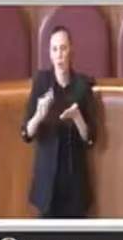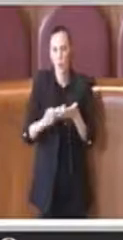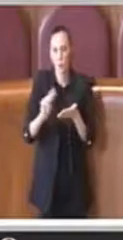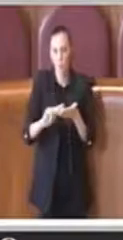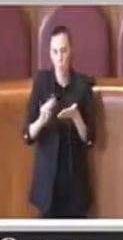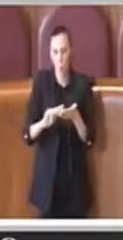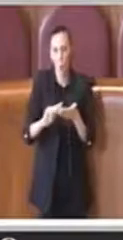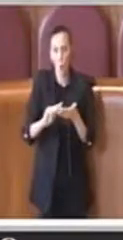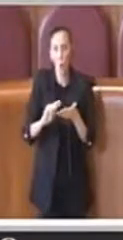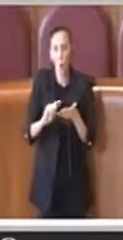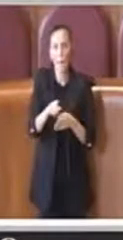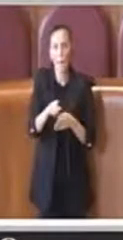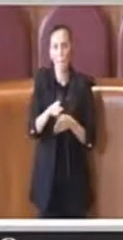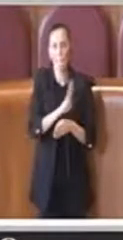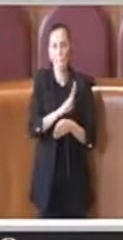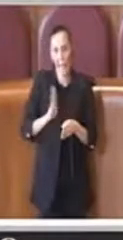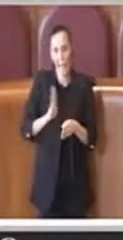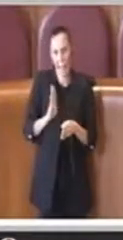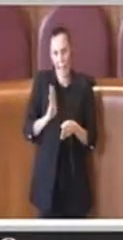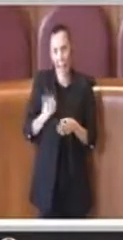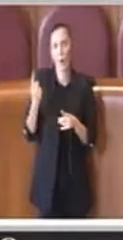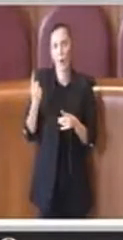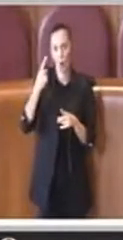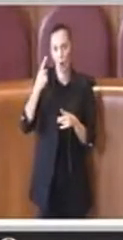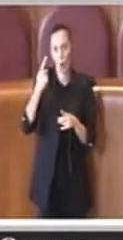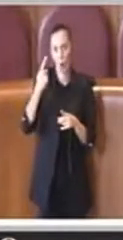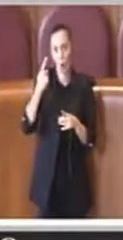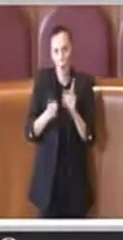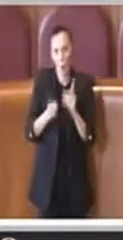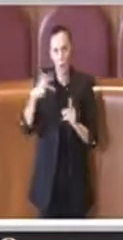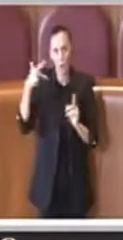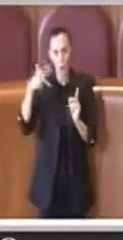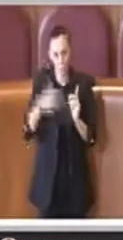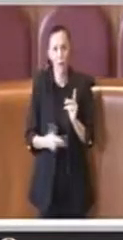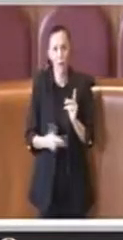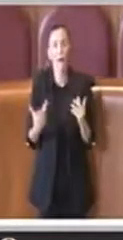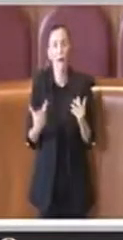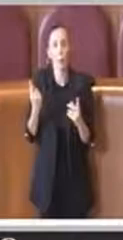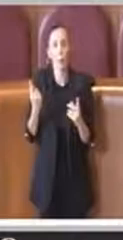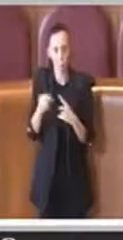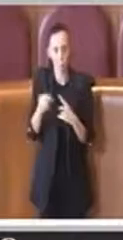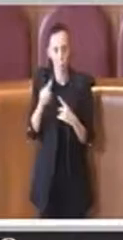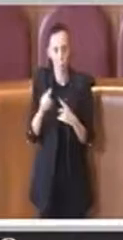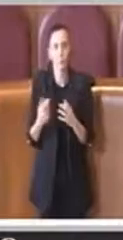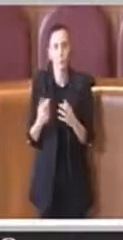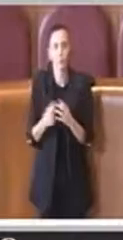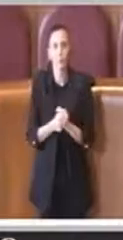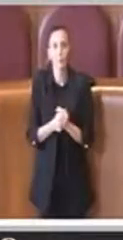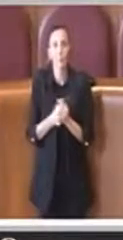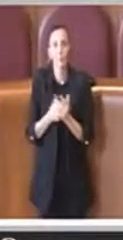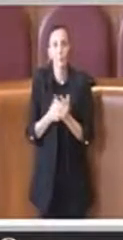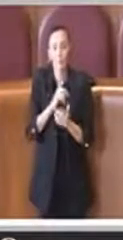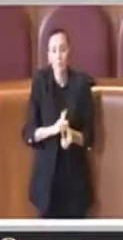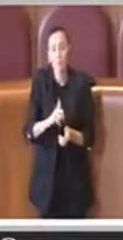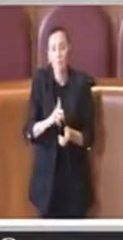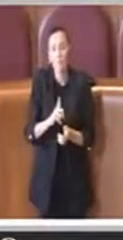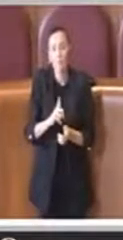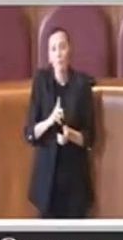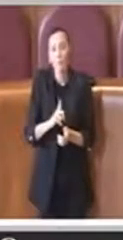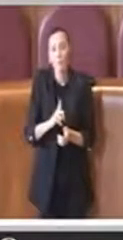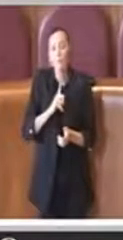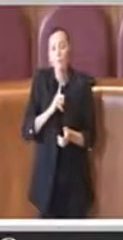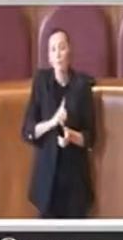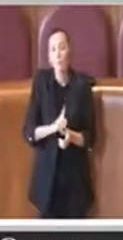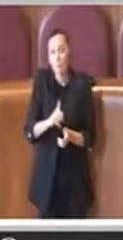essere membro della Commissione Politiche Sociali e con il quale, dicevo, abbiamo fatto un percorso